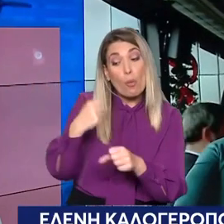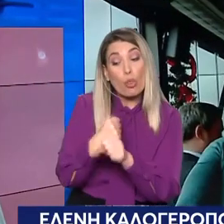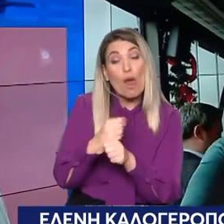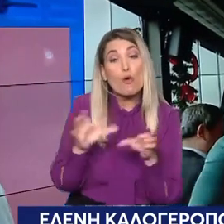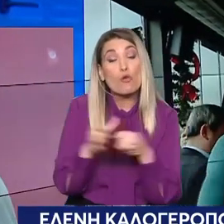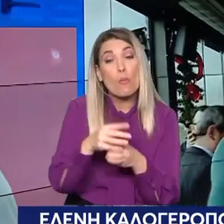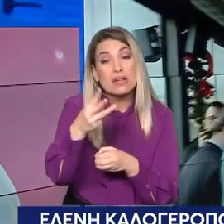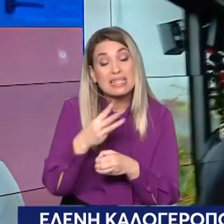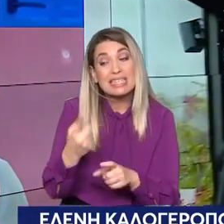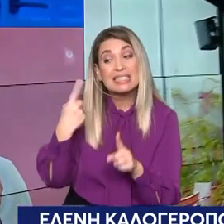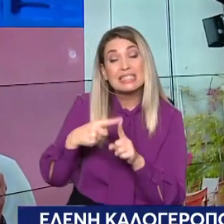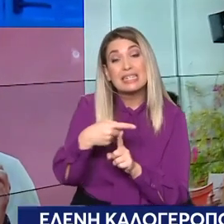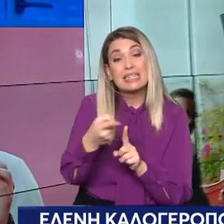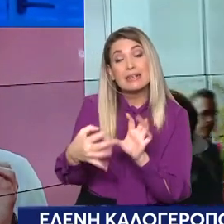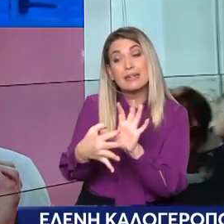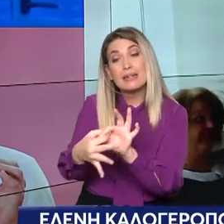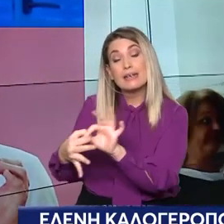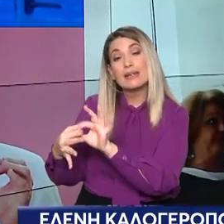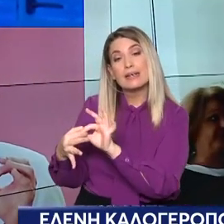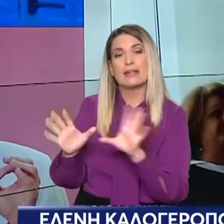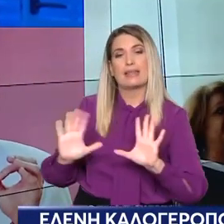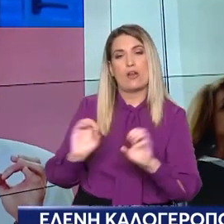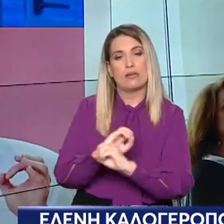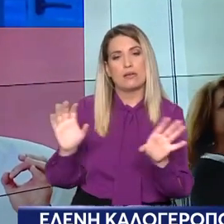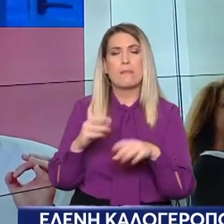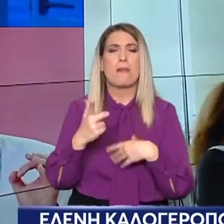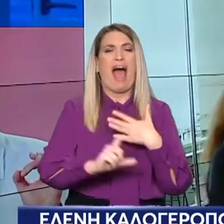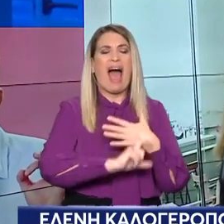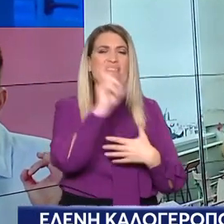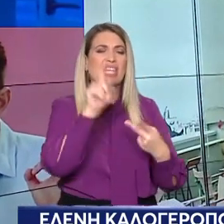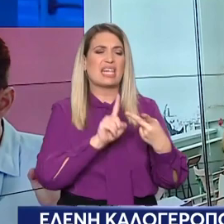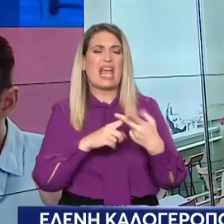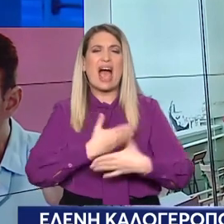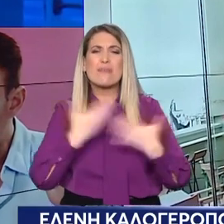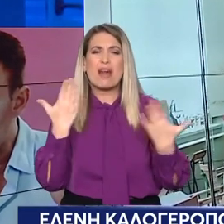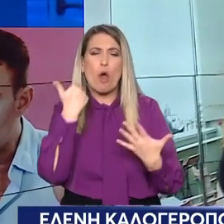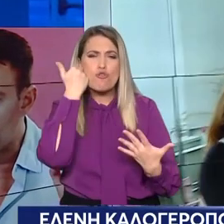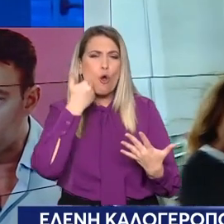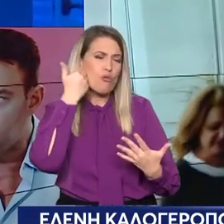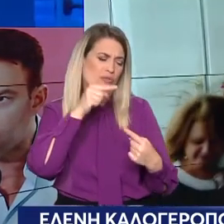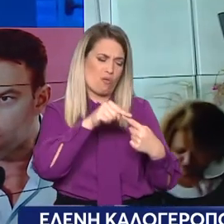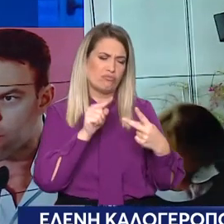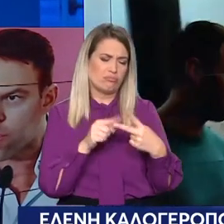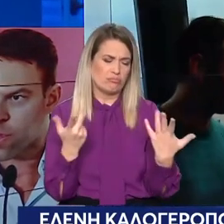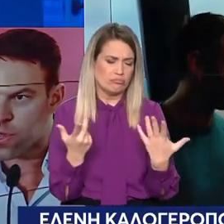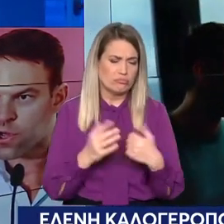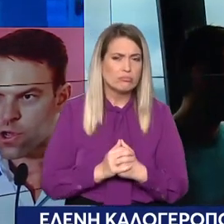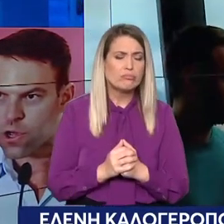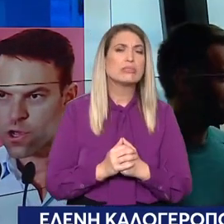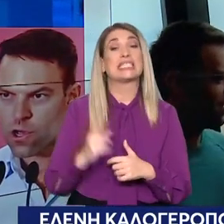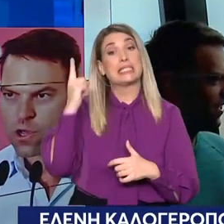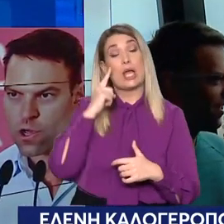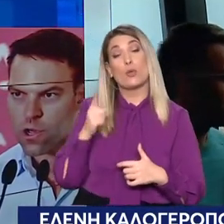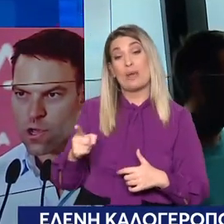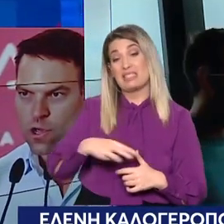και στα μέσα ενημέρωσης που έχει ο ΣΥΡΙΖΑ. Δηλαδή, στην Αυγή, το κόκκινο. Είναι γνωστό ότι ο ΣΥΡΙΖΑ, μετά